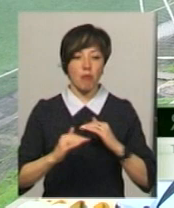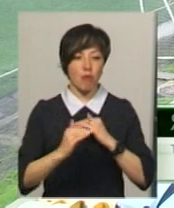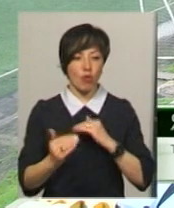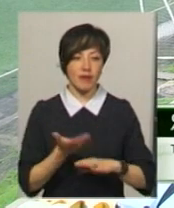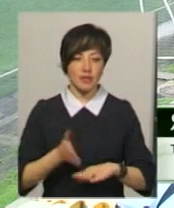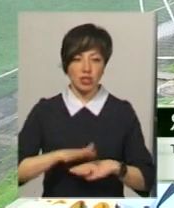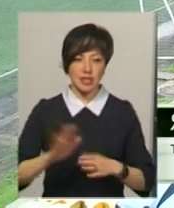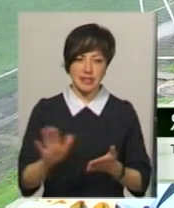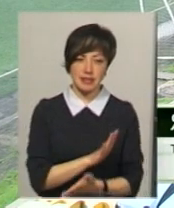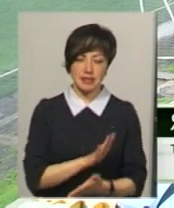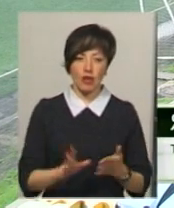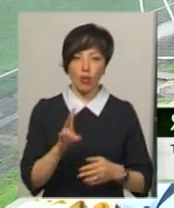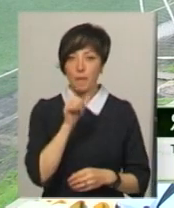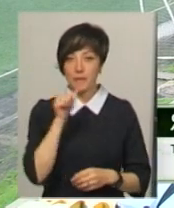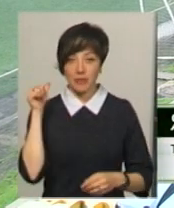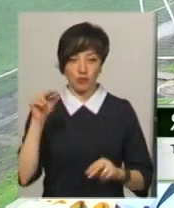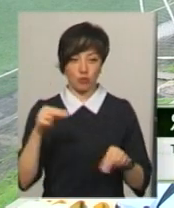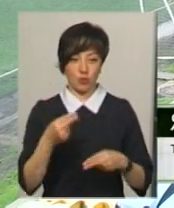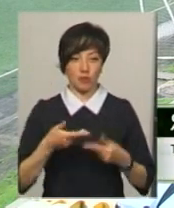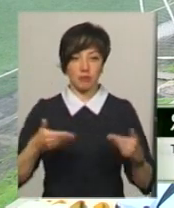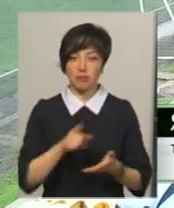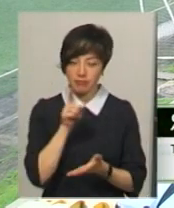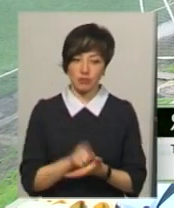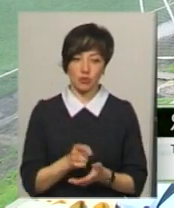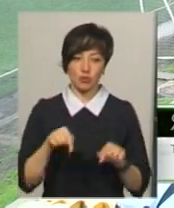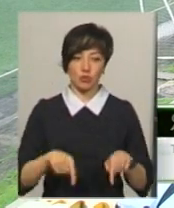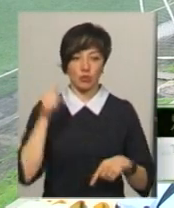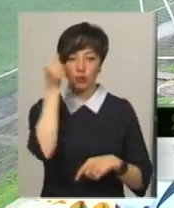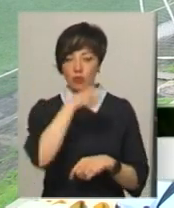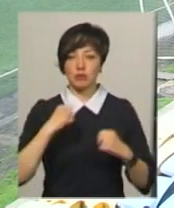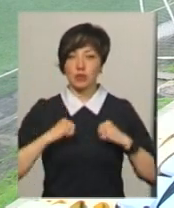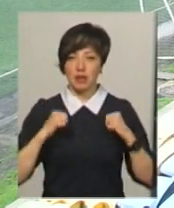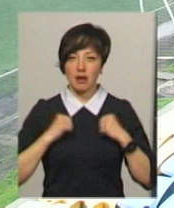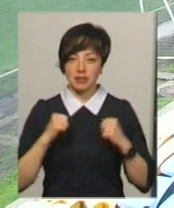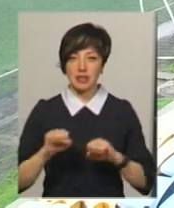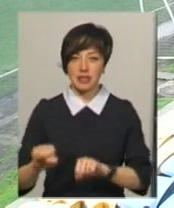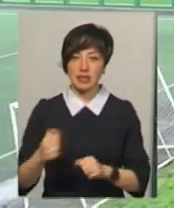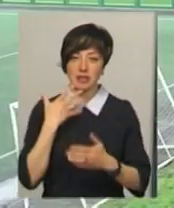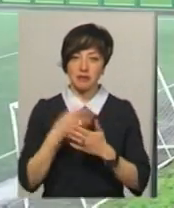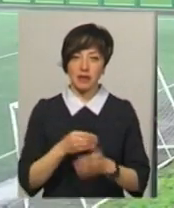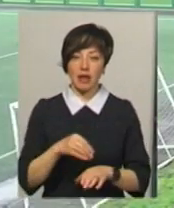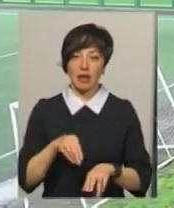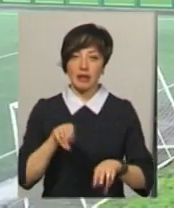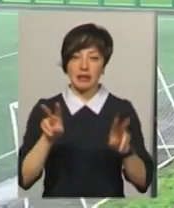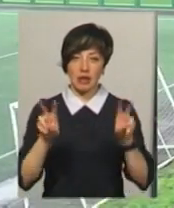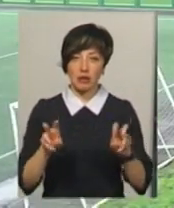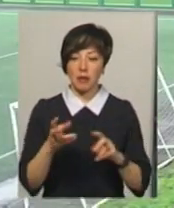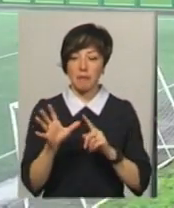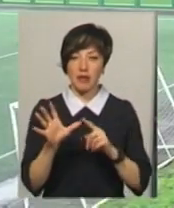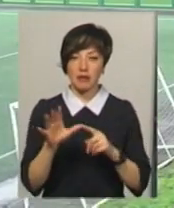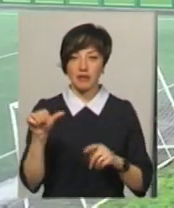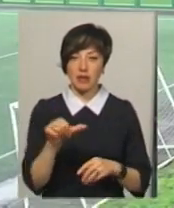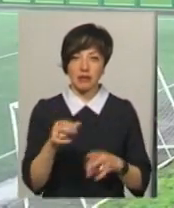слизьке, але ми тогорічні чемпіони і мусили цього року постаратись захистити свій титул. У нас на п'яті хвилині вже